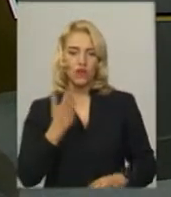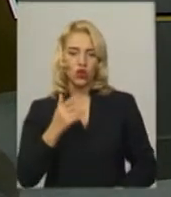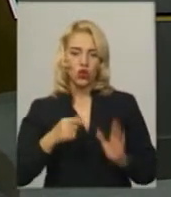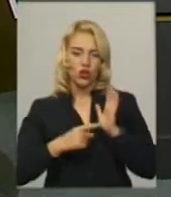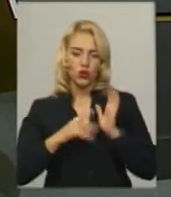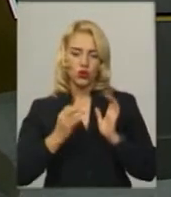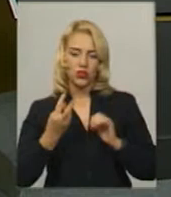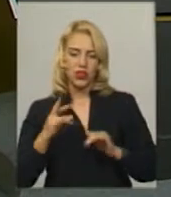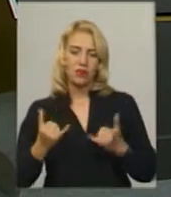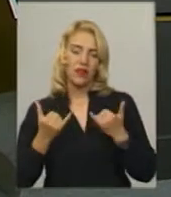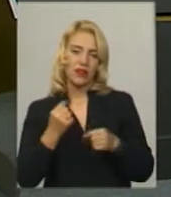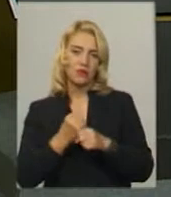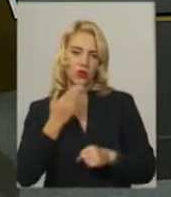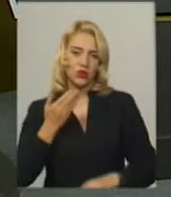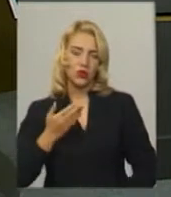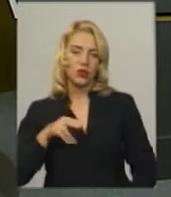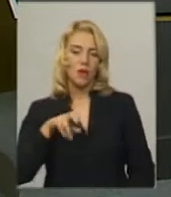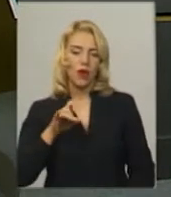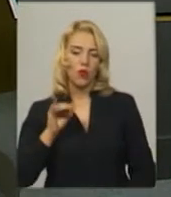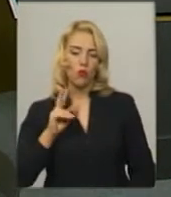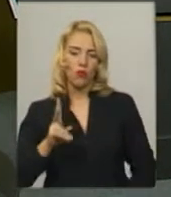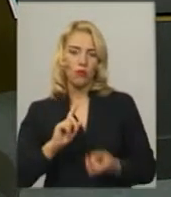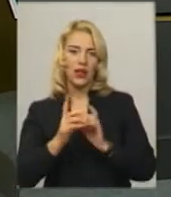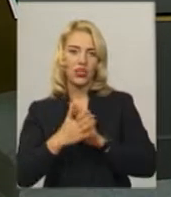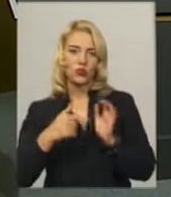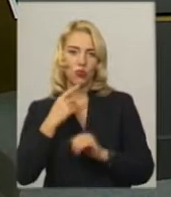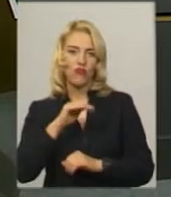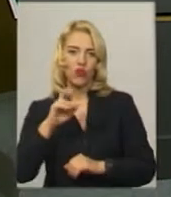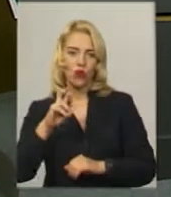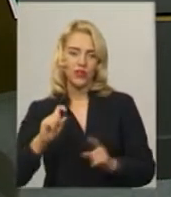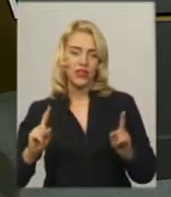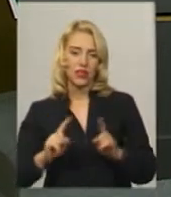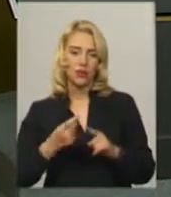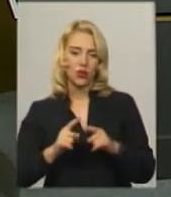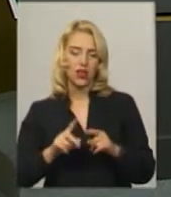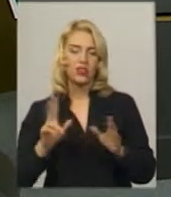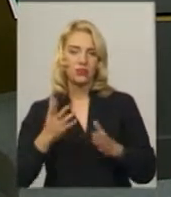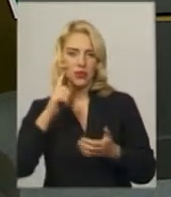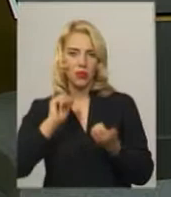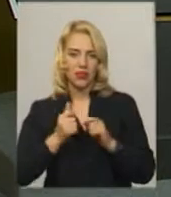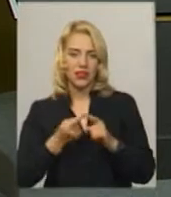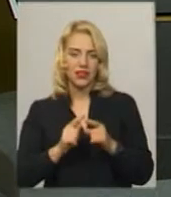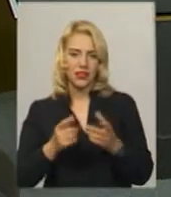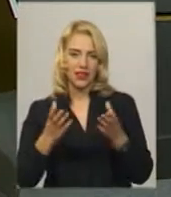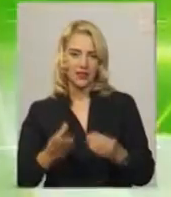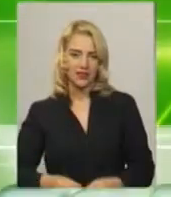працює ведуча Світлана Поробок, на жестову мову перекладає Оксана Фіновська. Стисло про те, чи їм запам'ятається нам день.